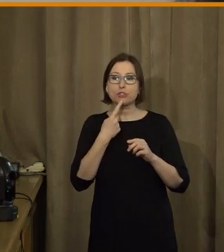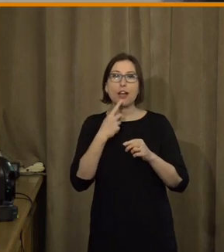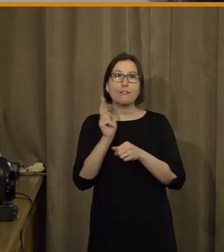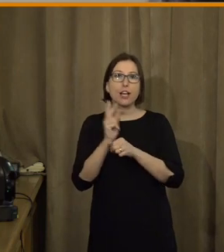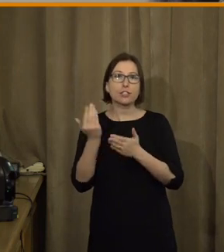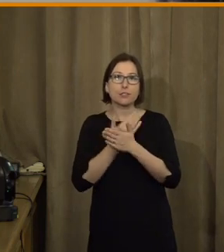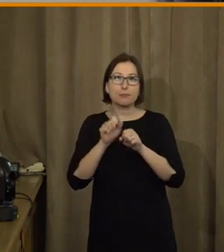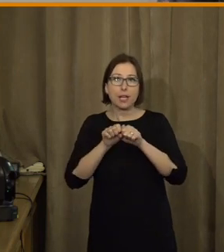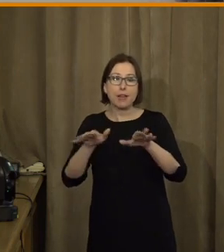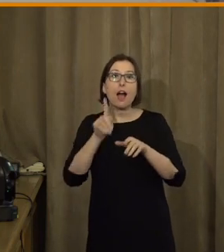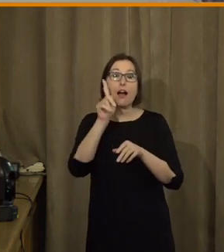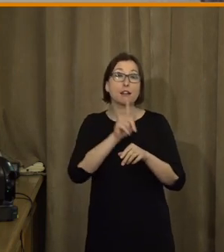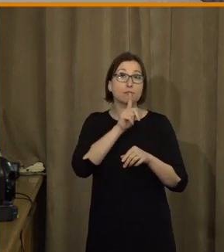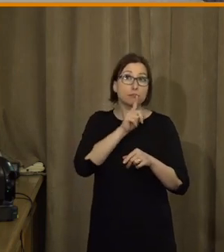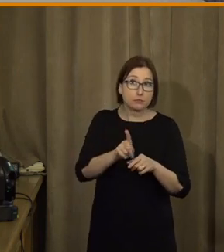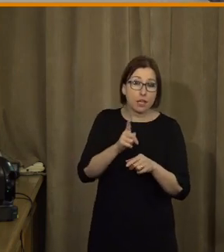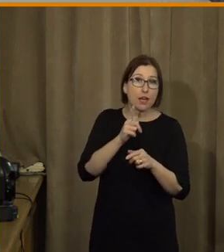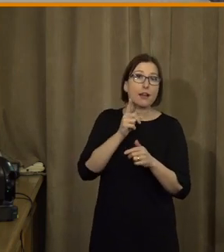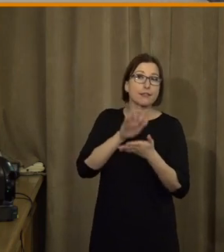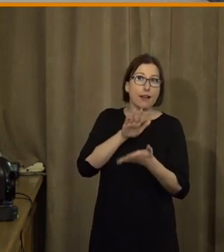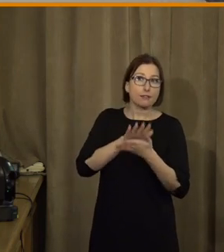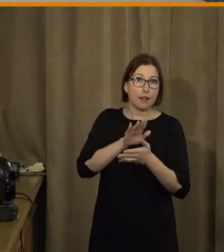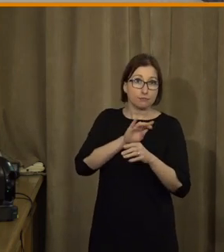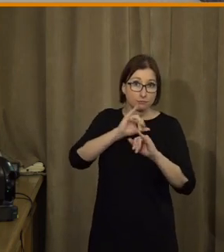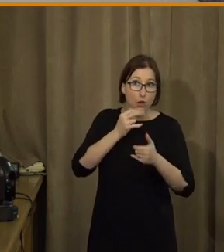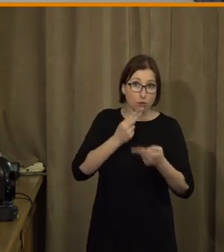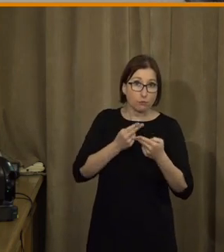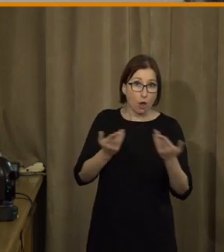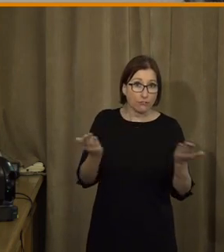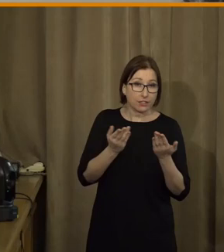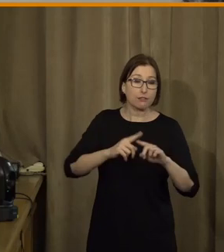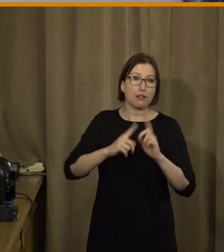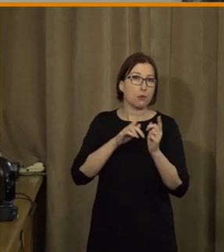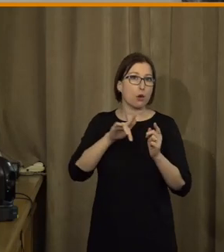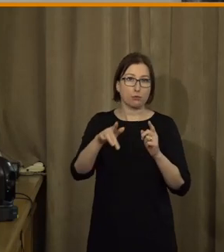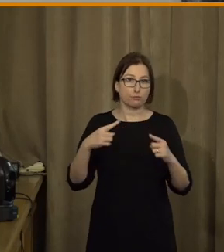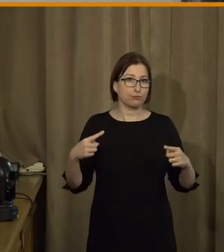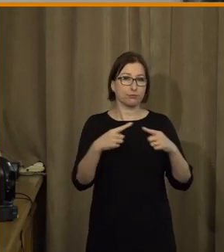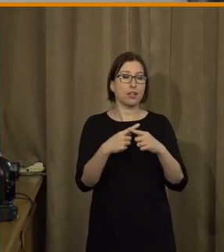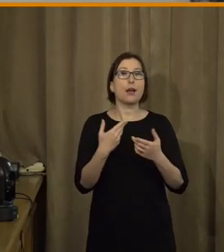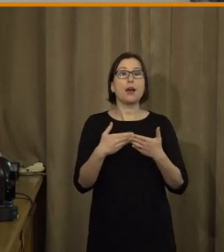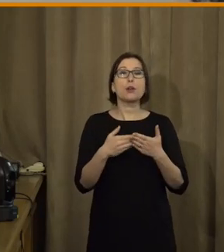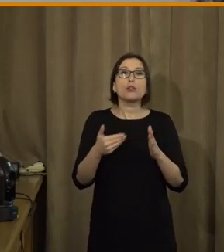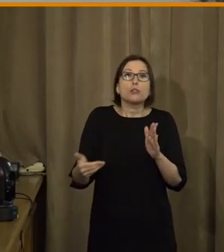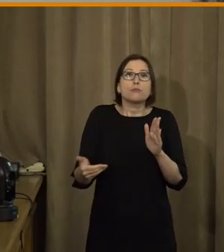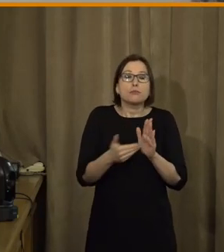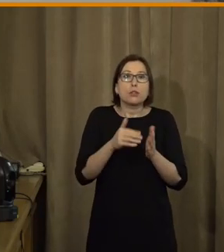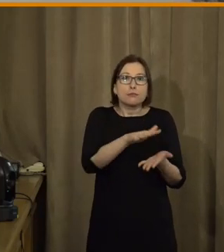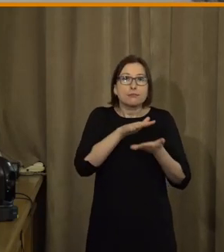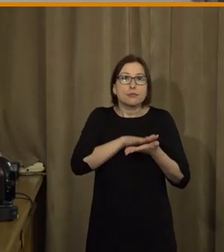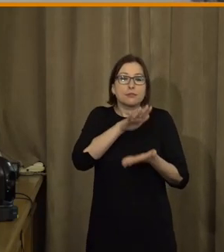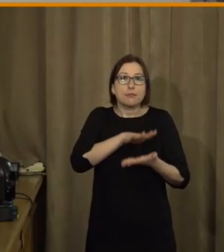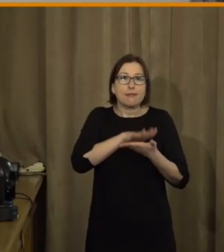dezinformací, ale jak data toto buď nepodporují, nebo vyvracejí. A zjišťujeme, opravdu, abychom měli nějaké, řekněme,